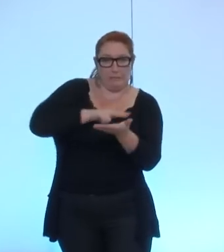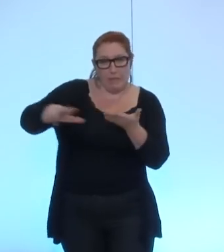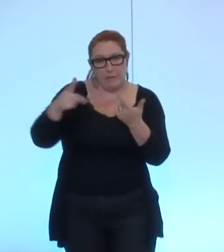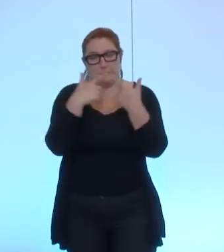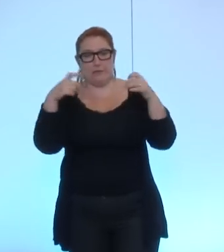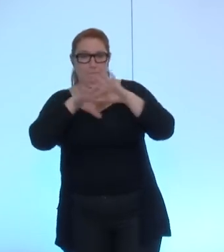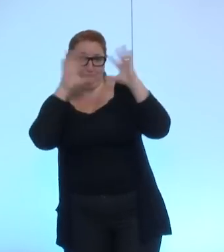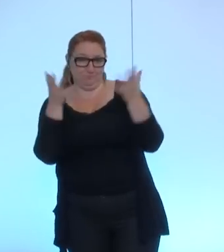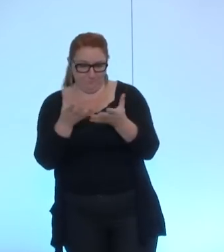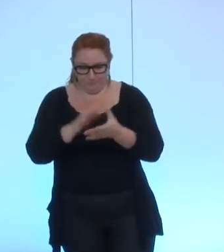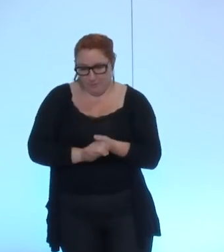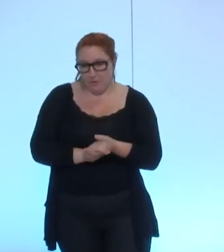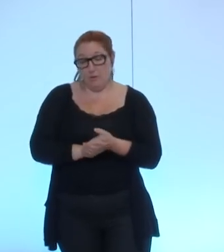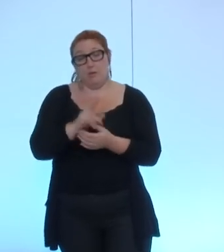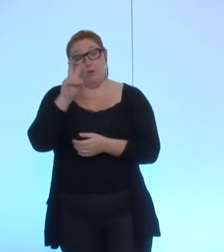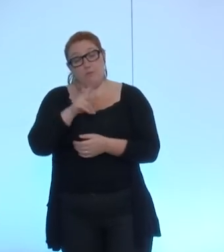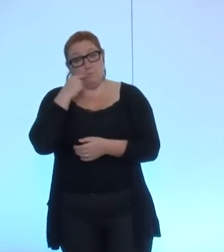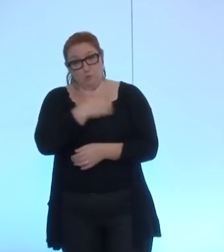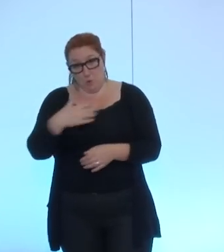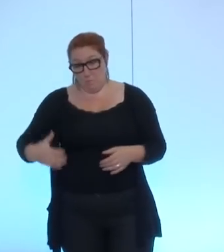malheureusement monsieur le maire